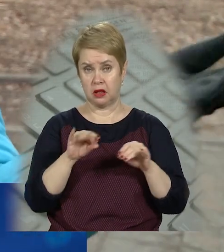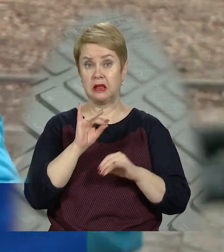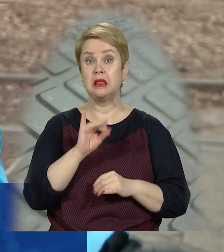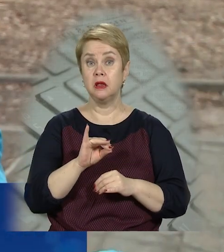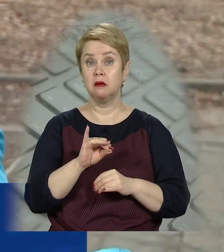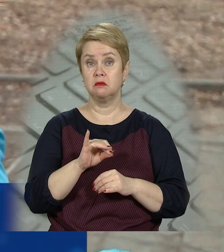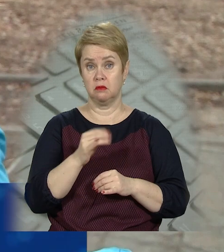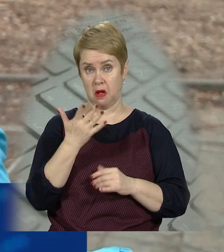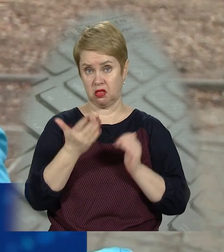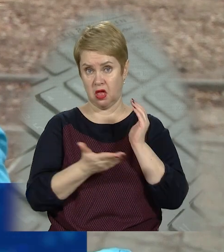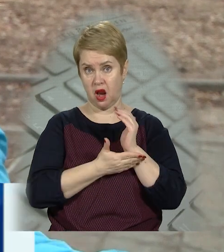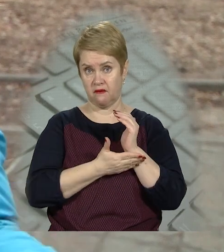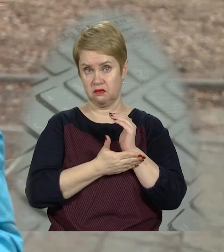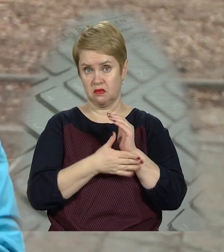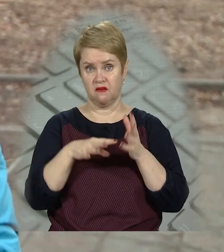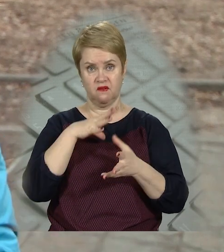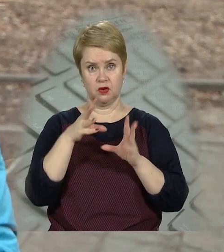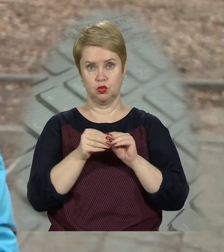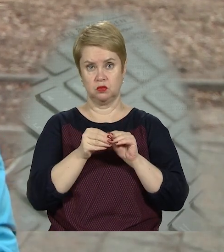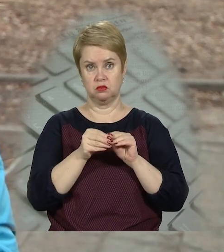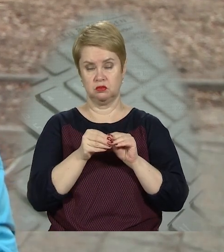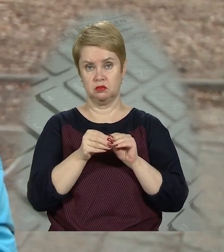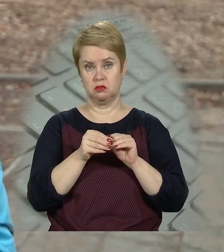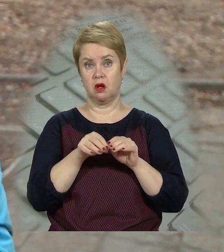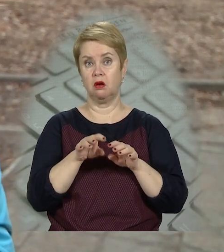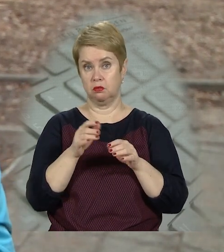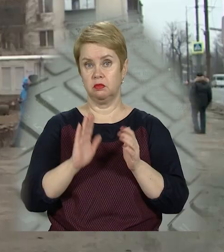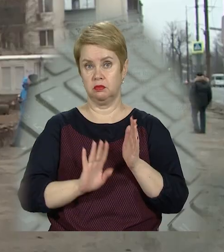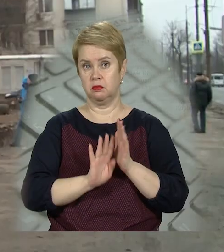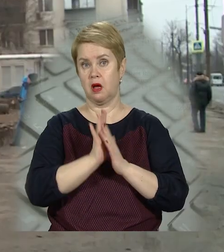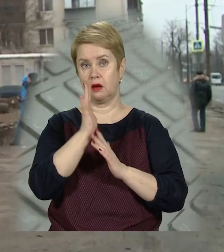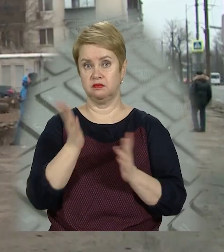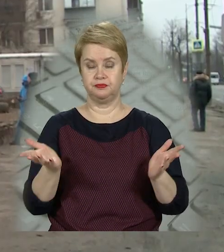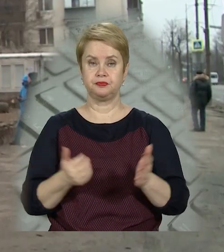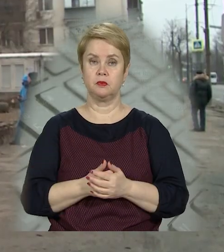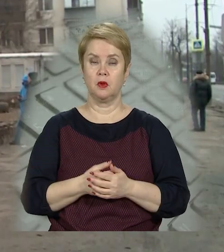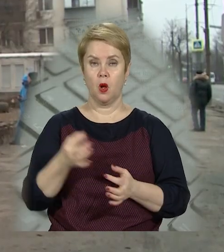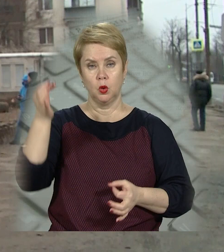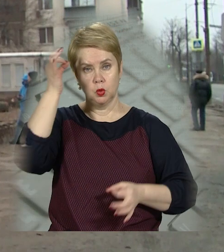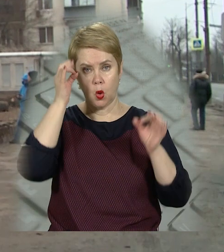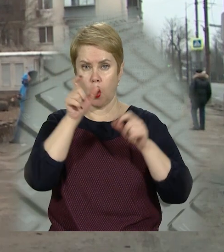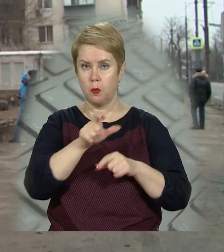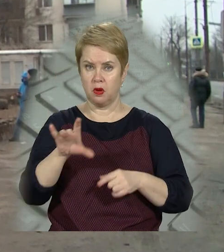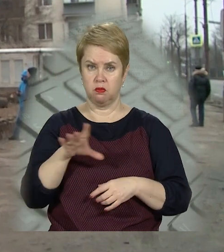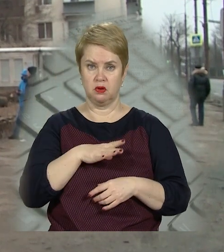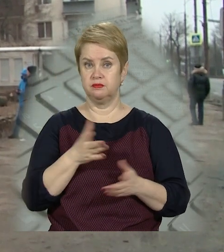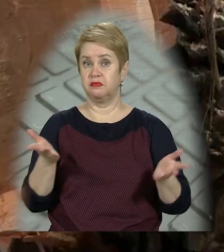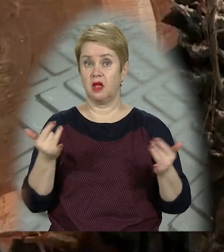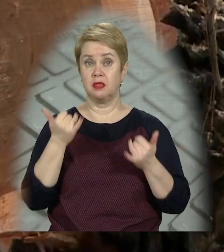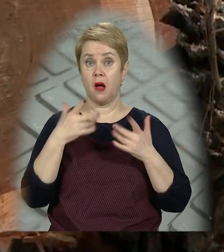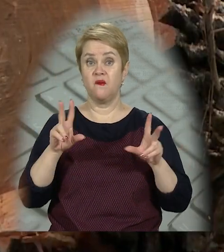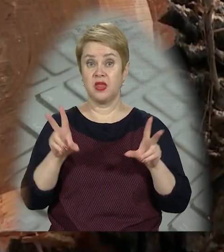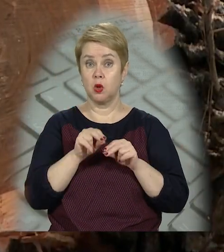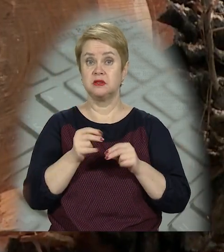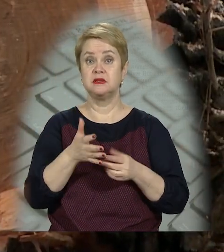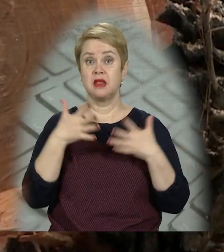пару дерев в результаті прийнялися. Усі попередні здогадки місцевих були хибними. Як нам